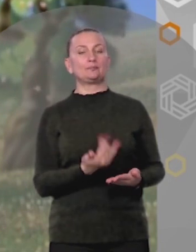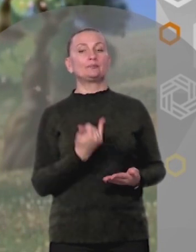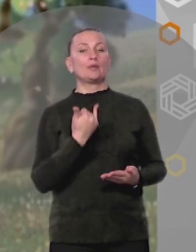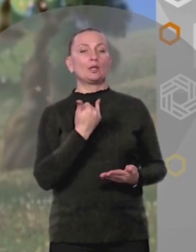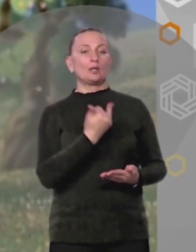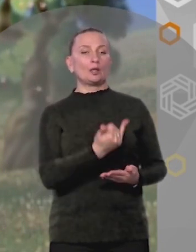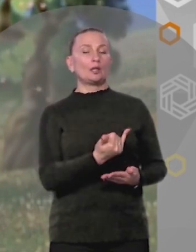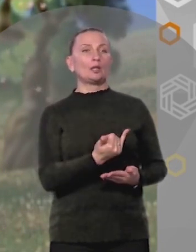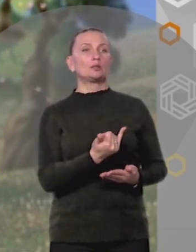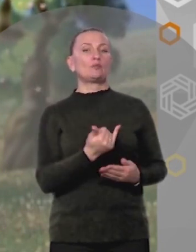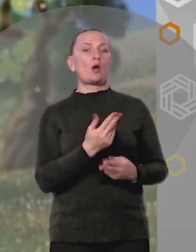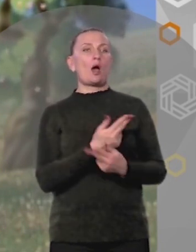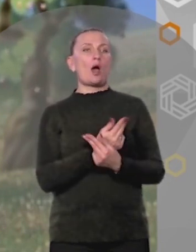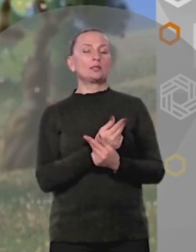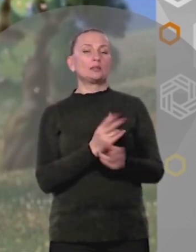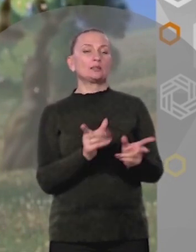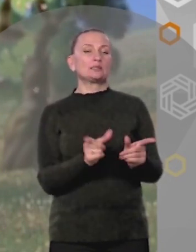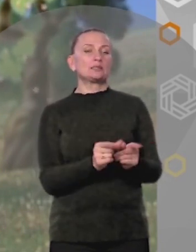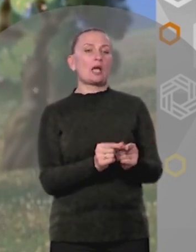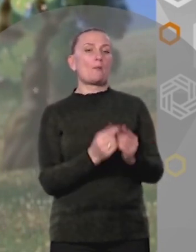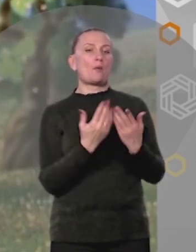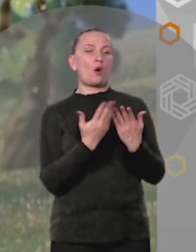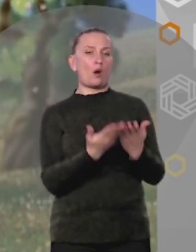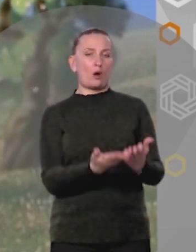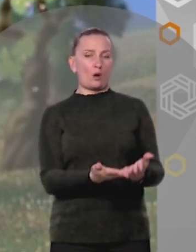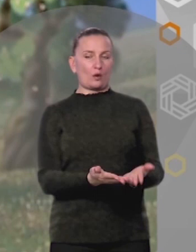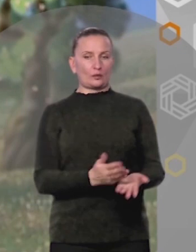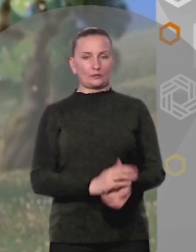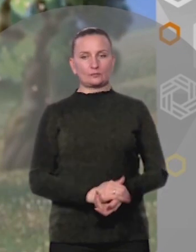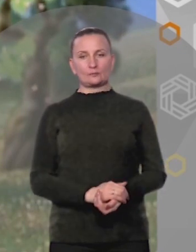ты И твой ангел с тобой